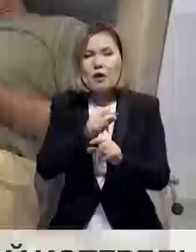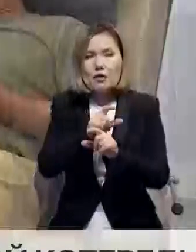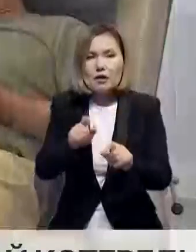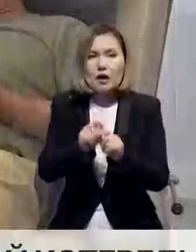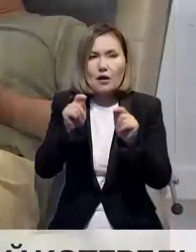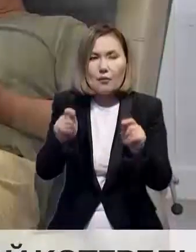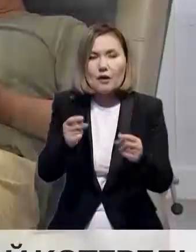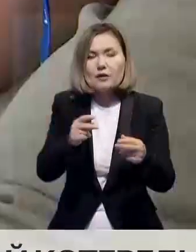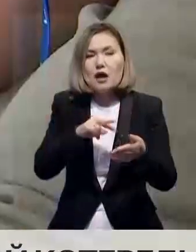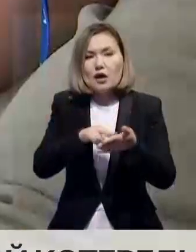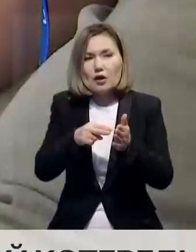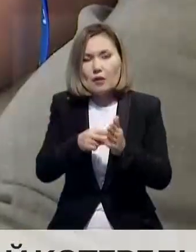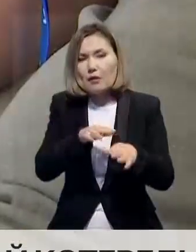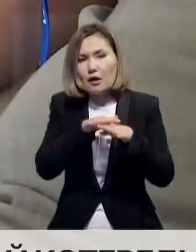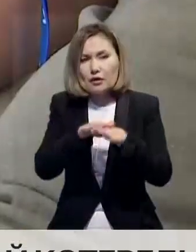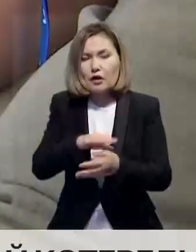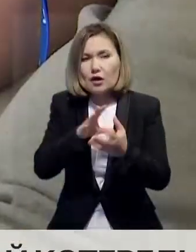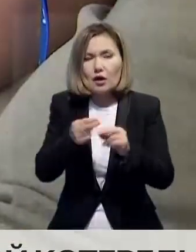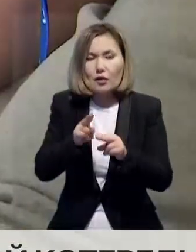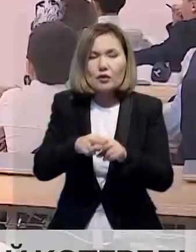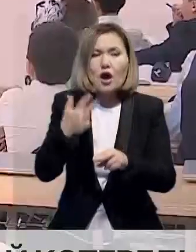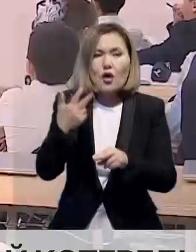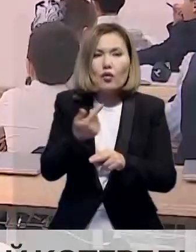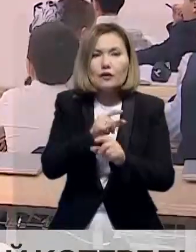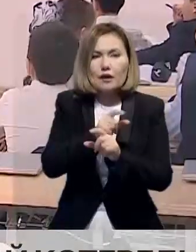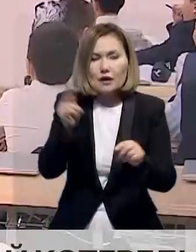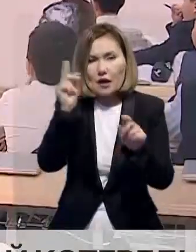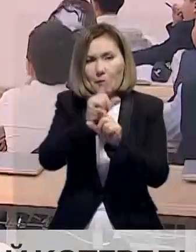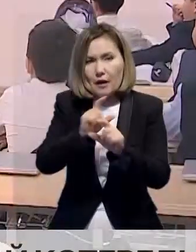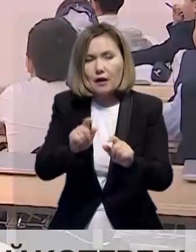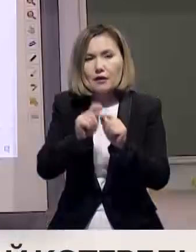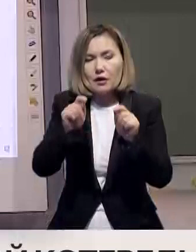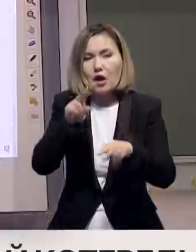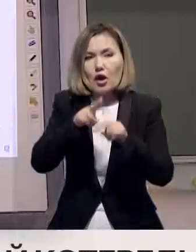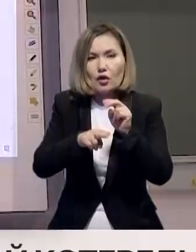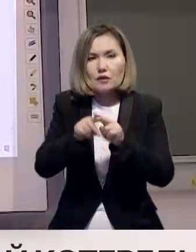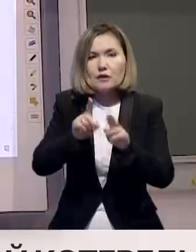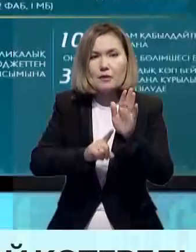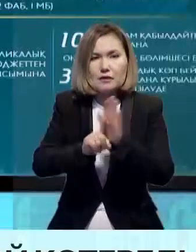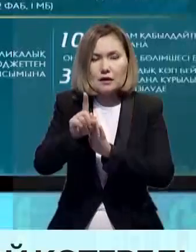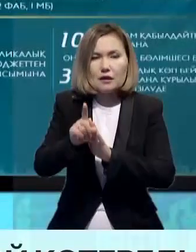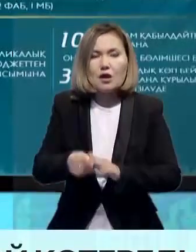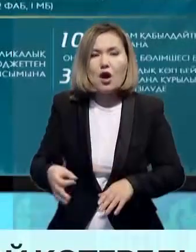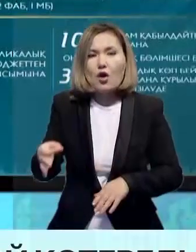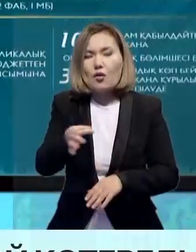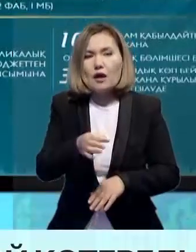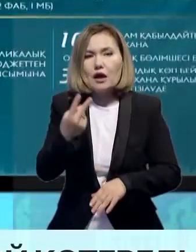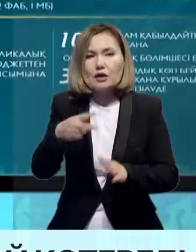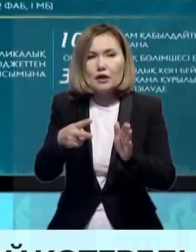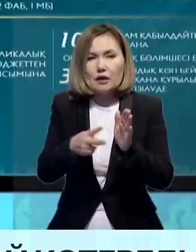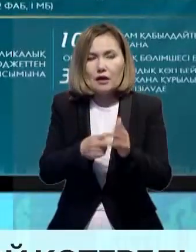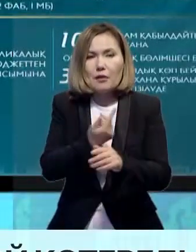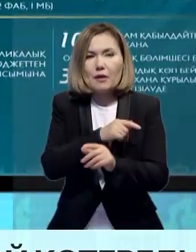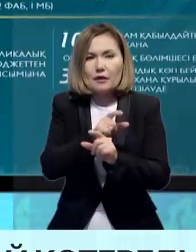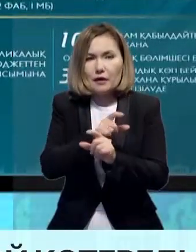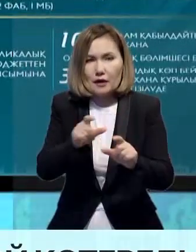әліуметтік нысан салы жоспарланып, 30-ға жоқ медицина және жермадан астам білім ордасының құрлысы басталды. Обылыста 27 денсаулық